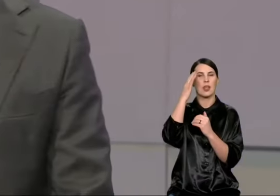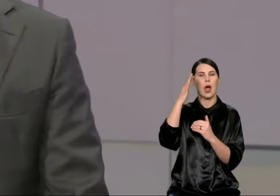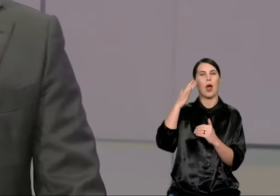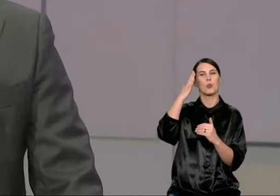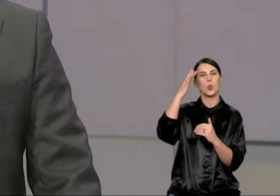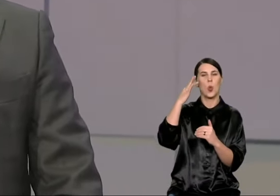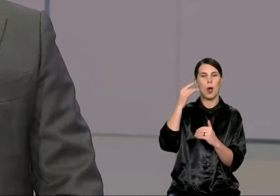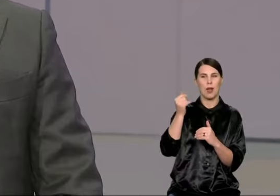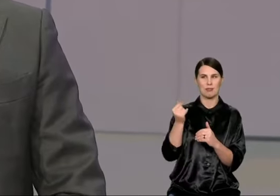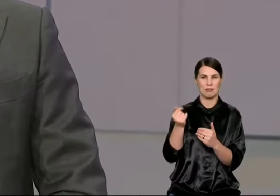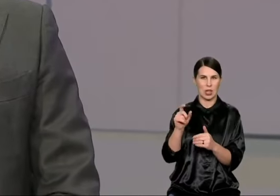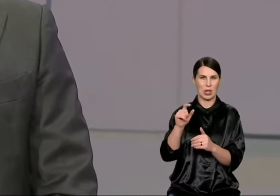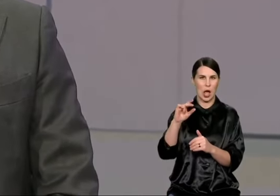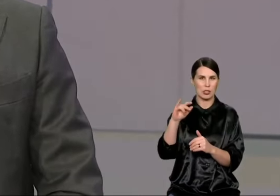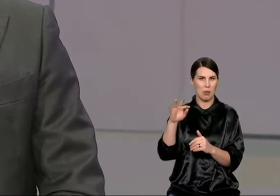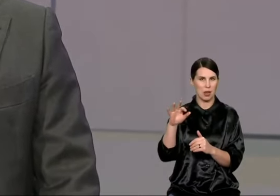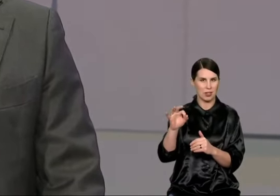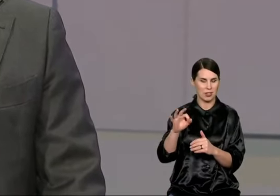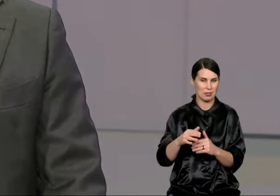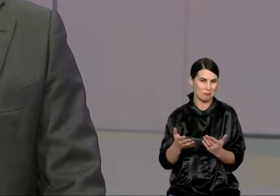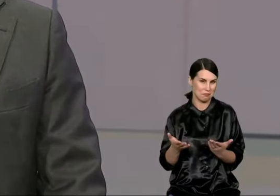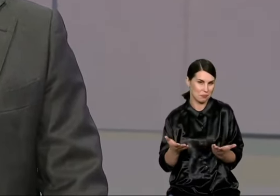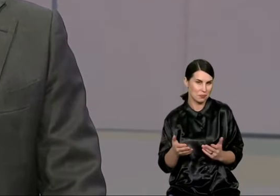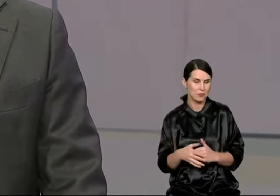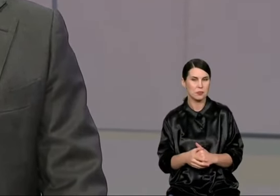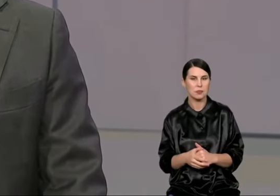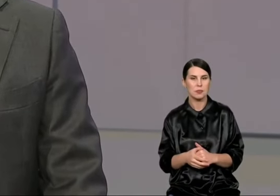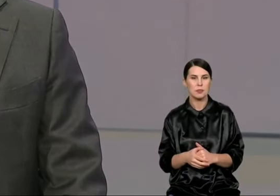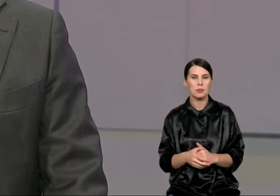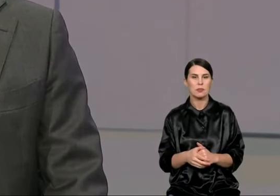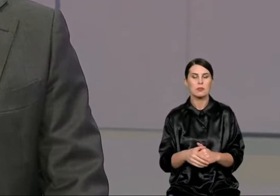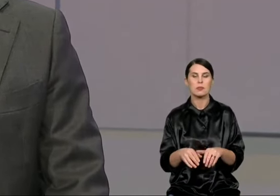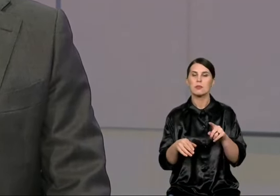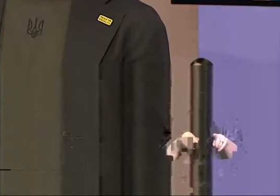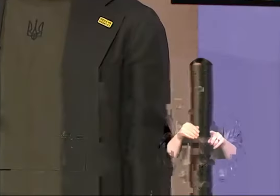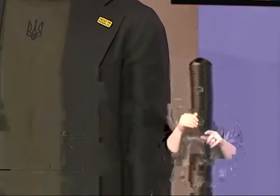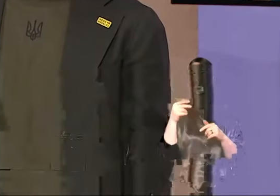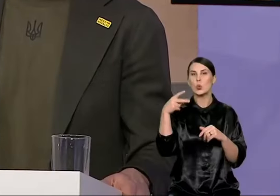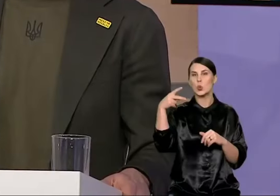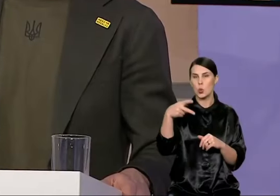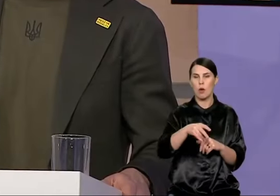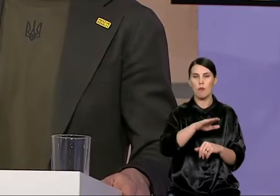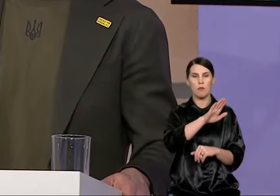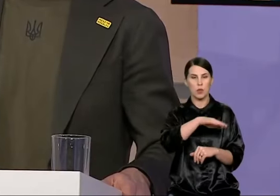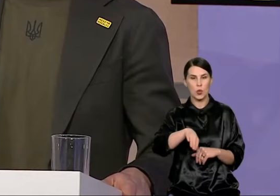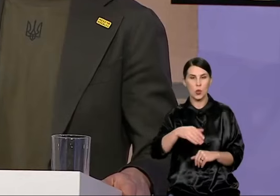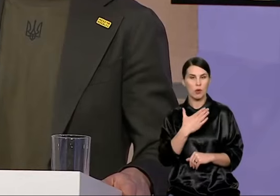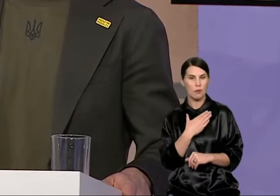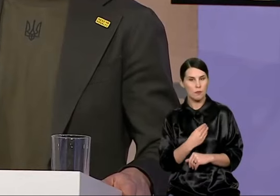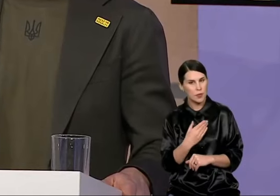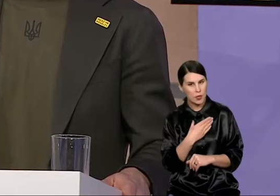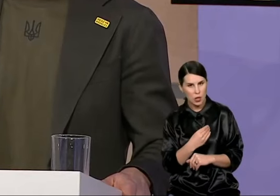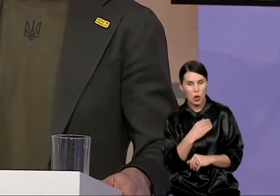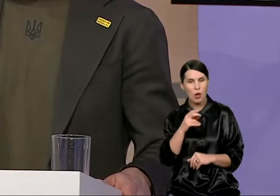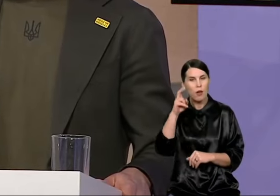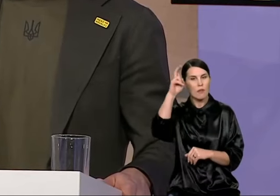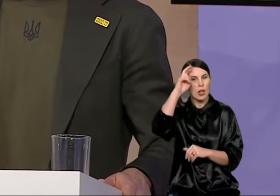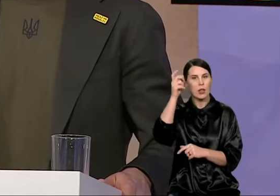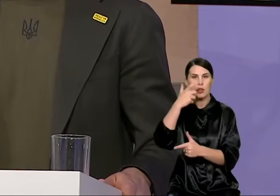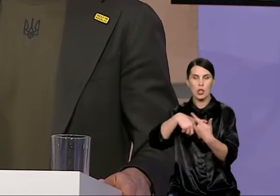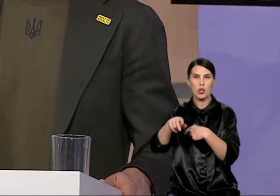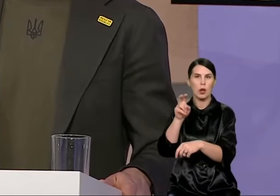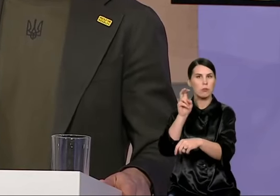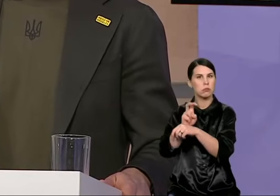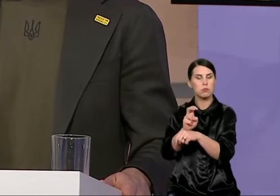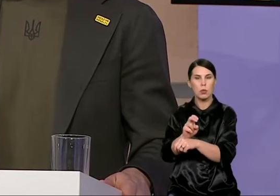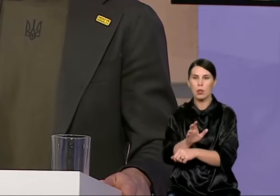metais, nesant kompensacijos privačiam iki mokyklinėm ūgdymui, 2000 vaikų Vilniuje neturėjo vietos valstybinioje darželiuose.